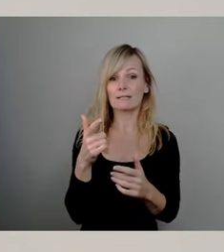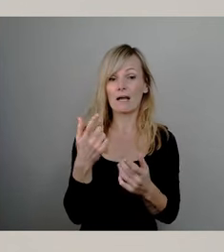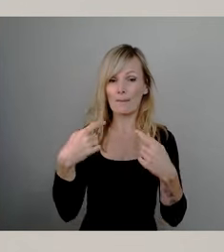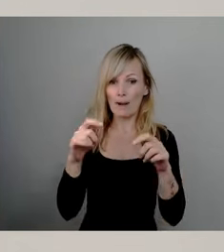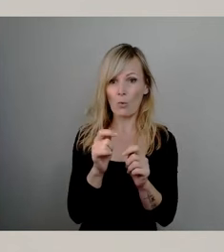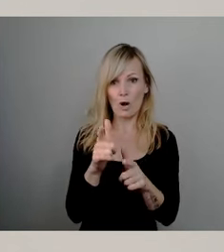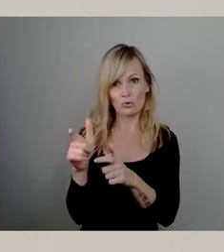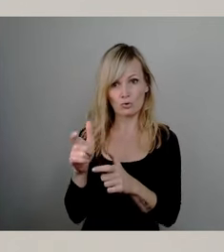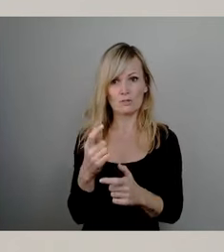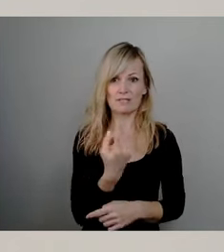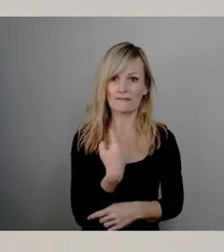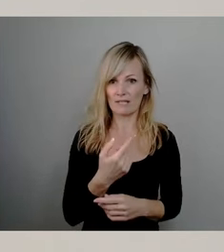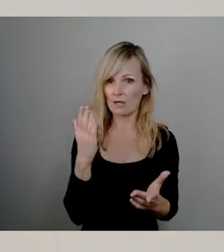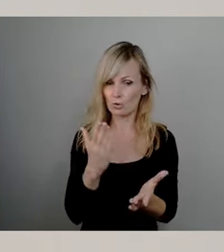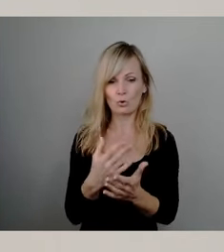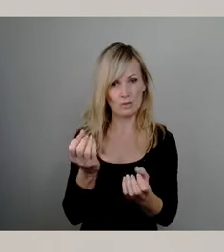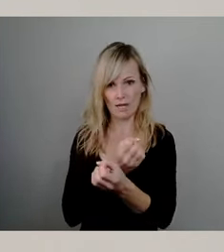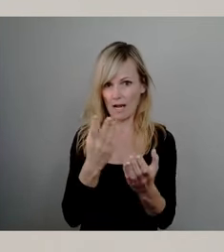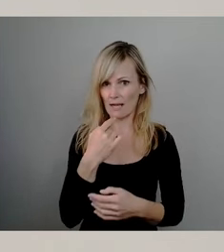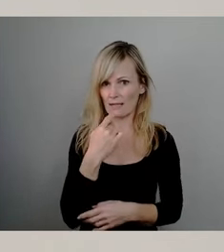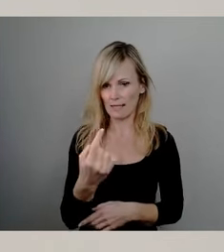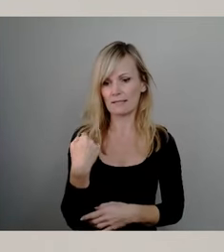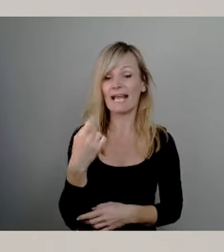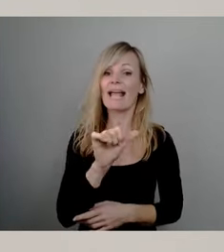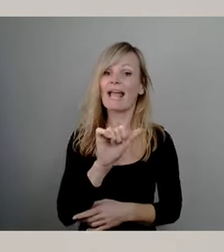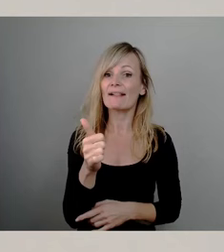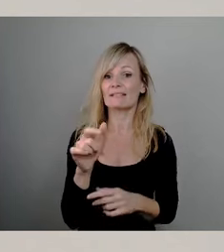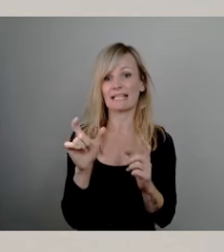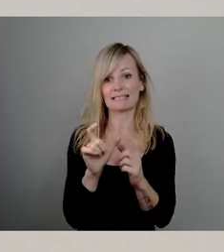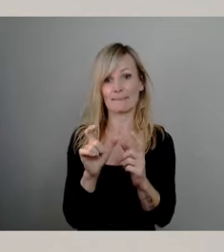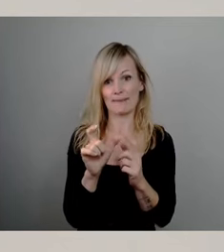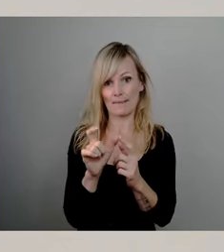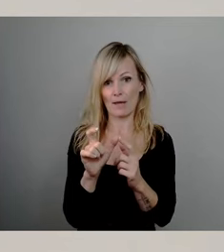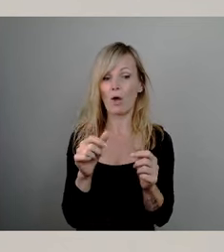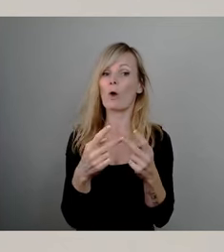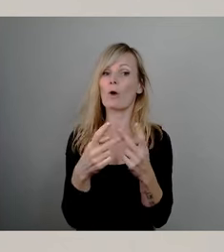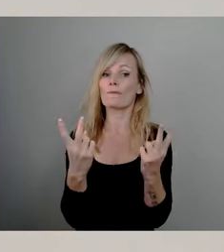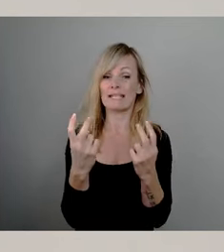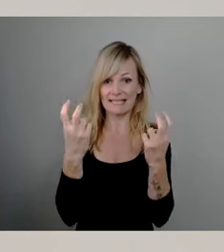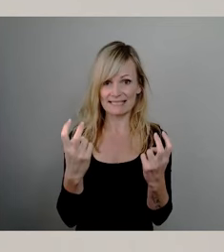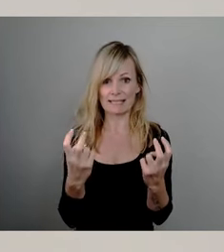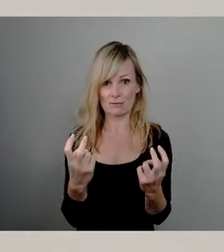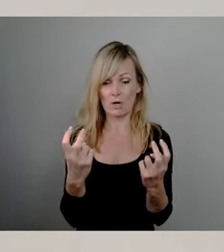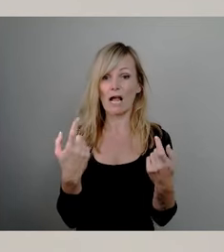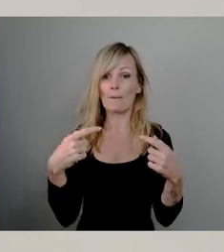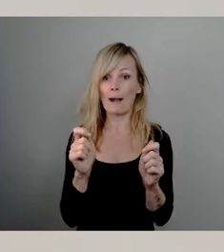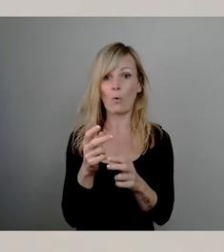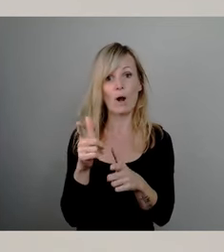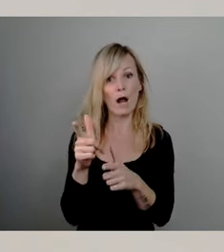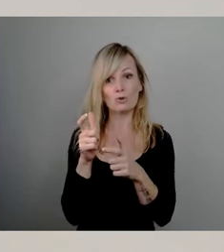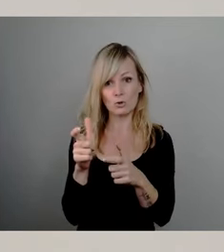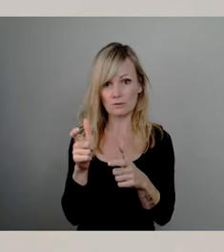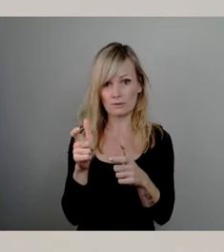gesagt habe, dass wir am 11. September in der öffentlichen Sitzung des Bauausschusses das beauftragte Büro der